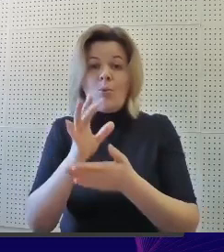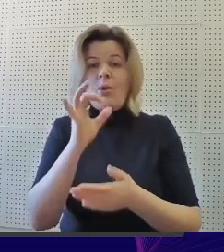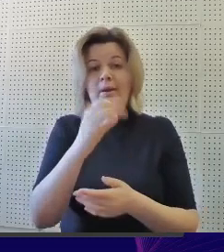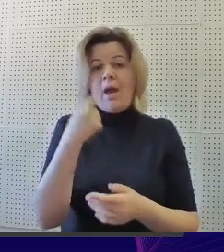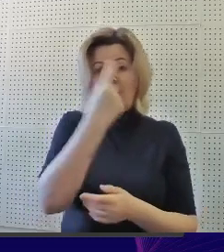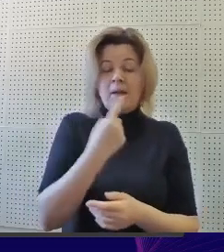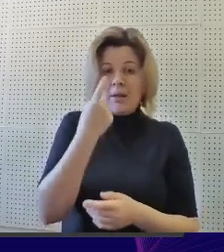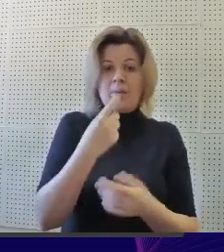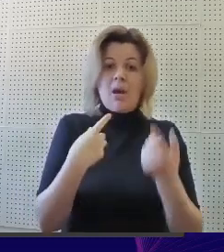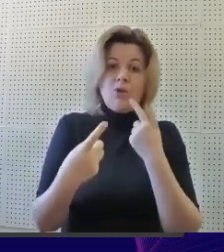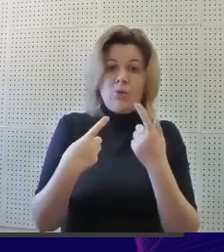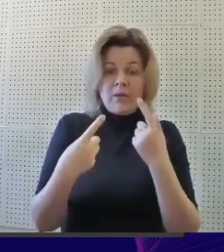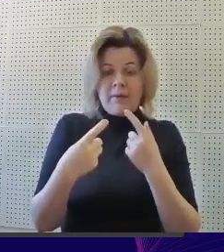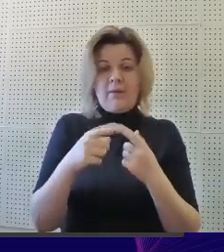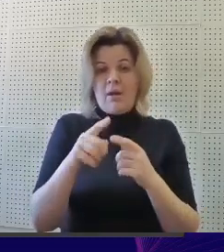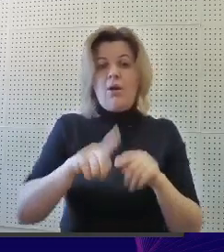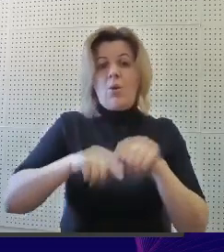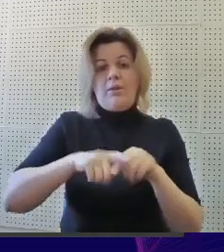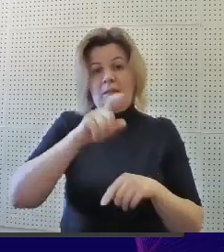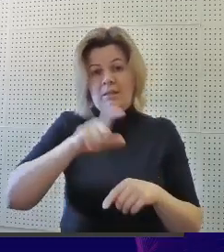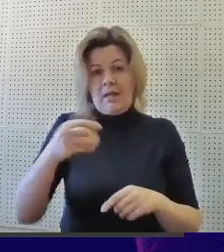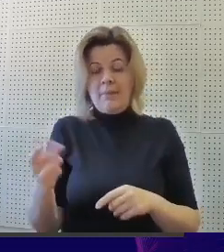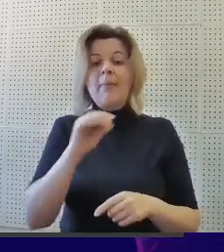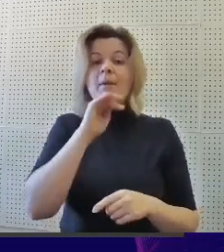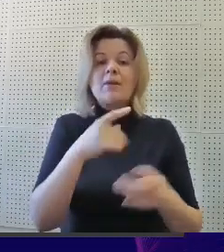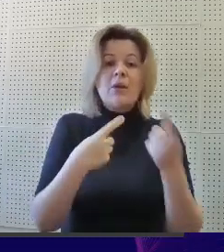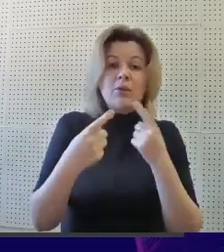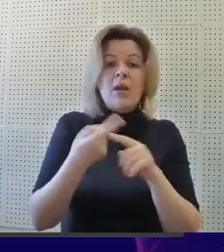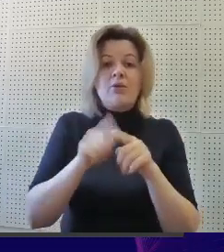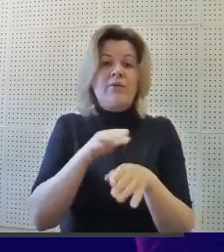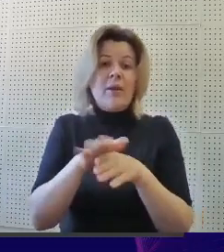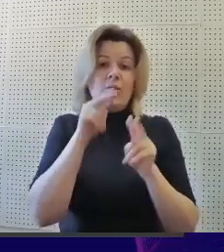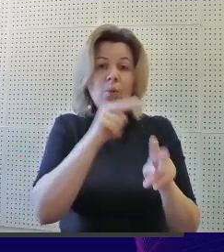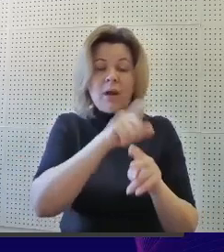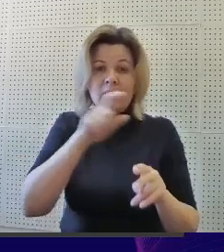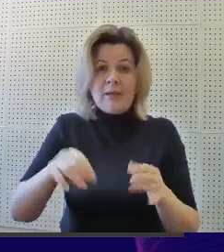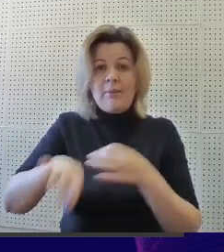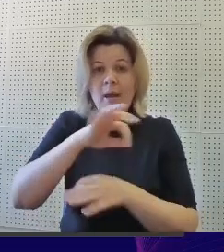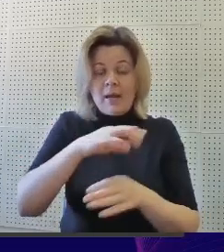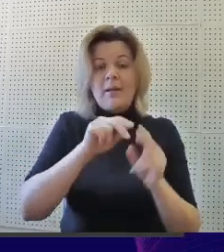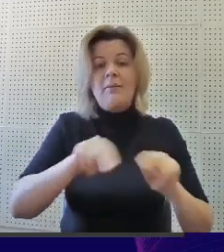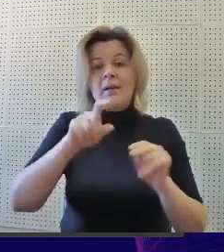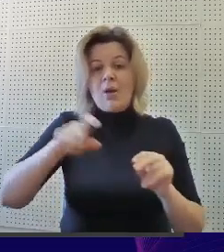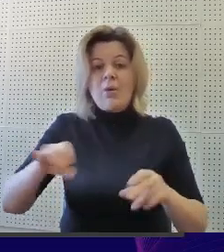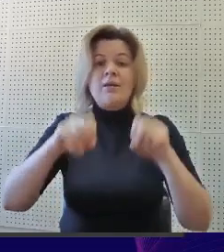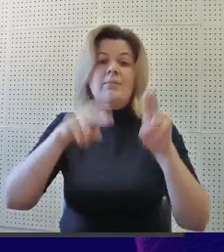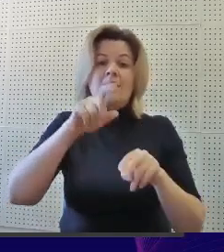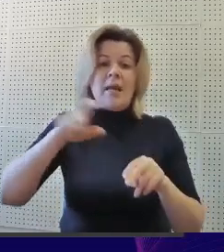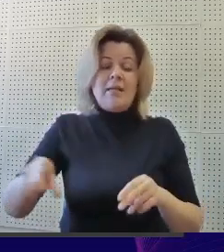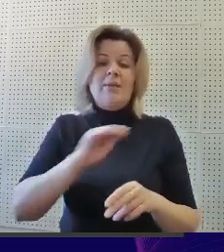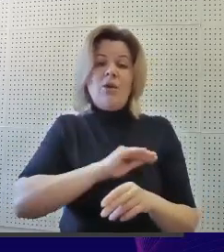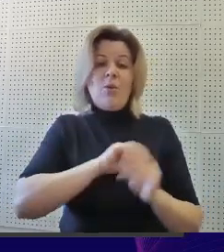анонимное консультирование родителей. Профконсультации, которые осуществляют кураторы проекта, педагоги и специалисты